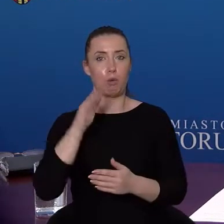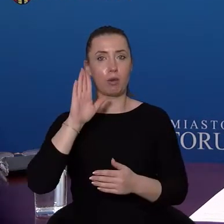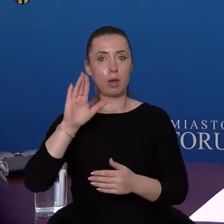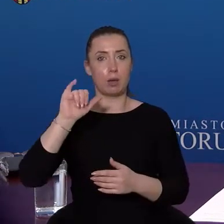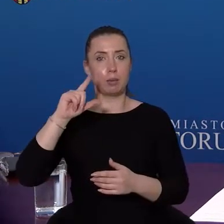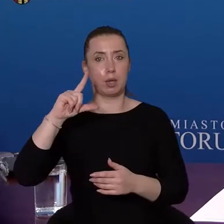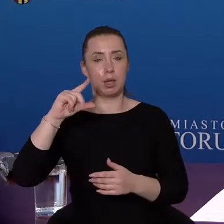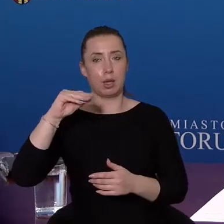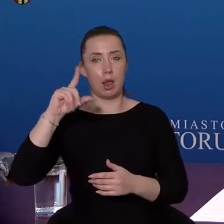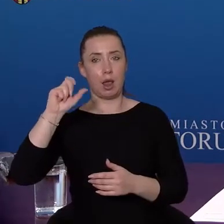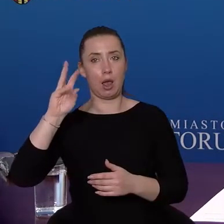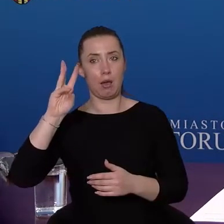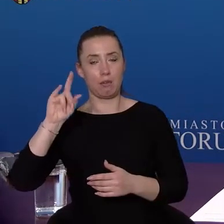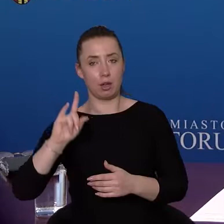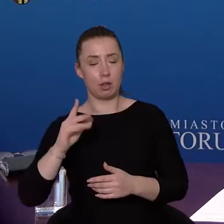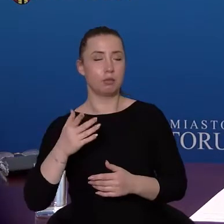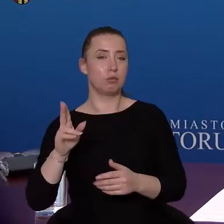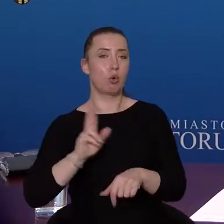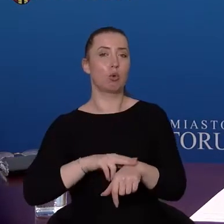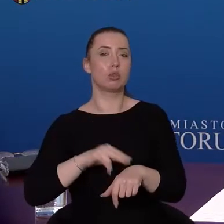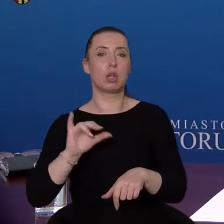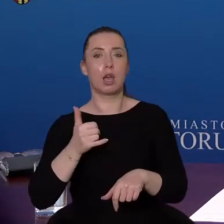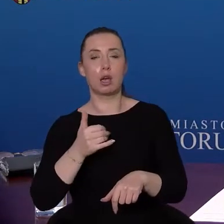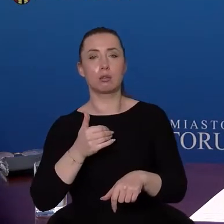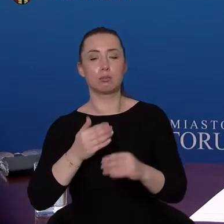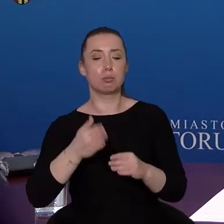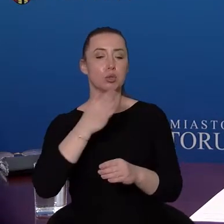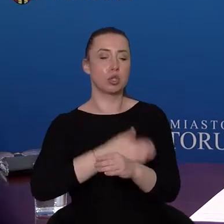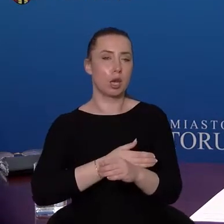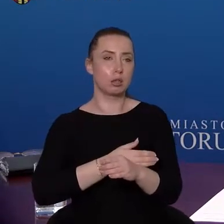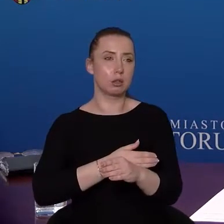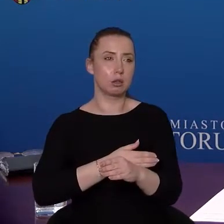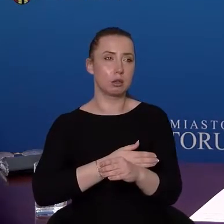przedpołudniowe i popołudniowe